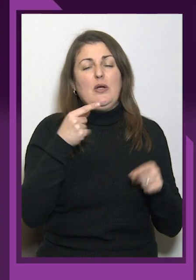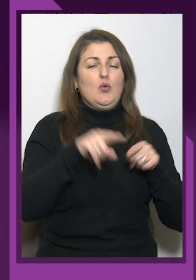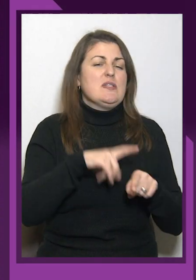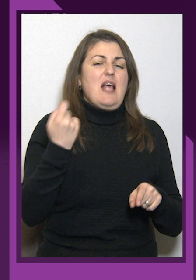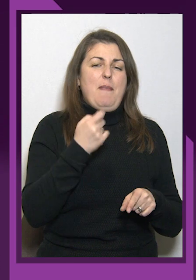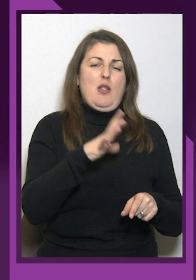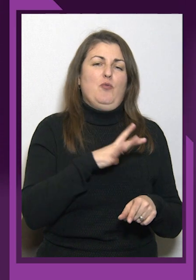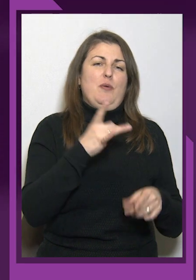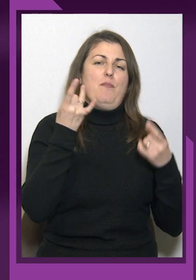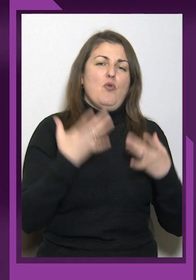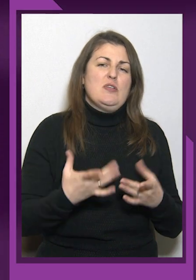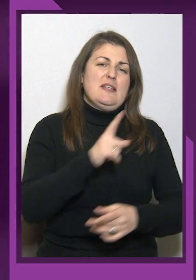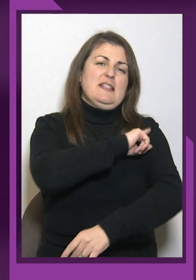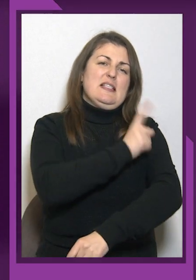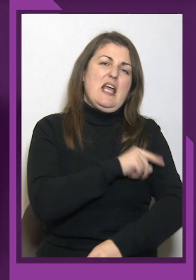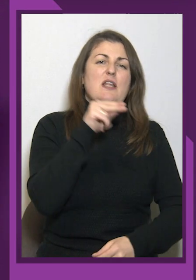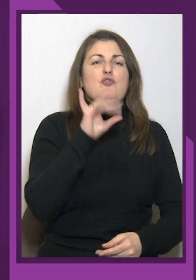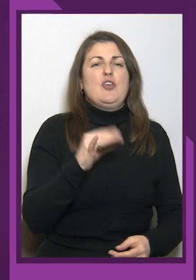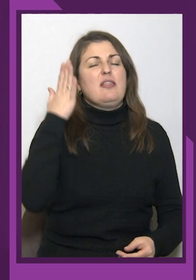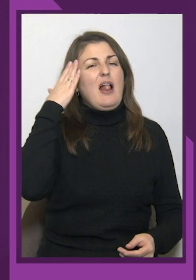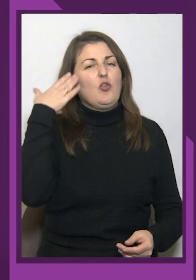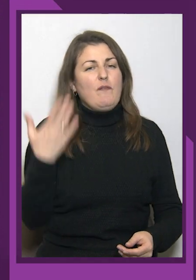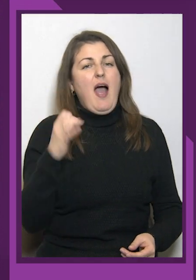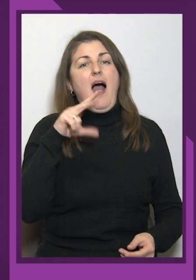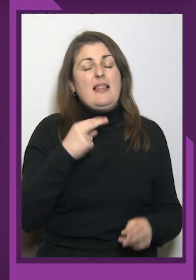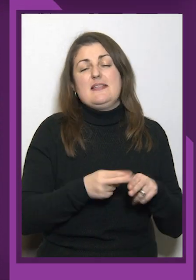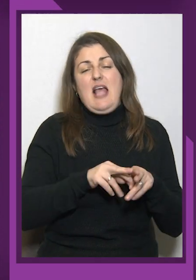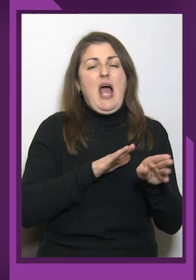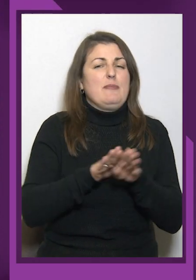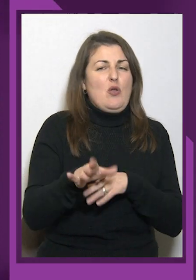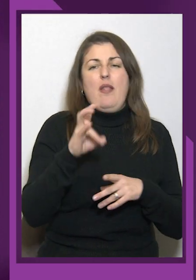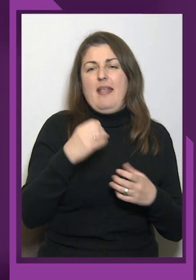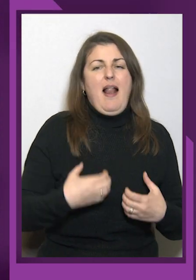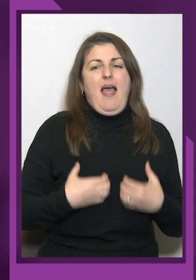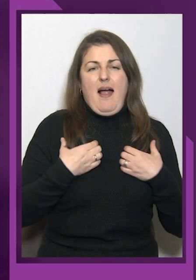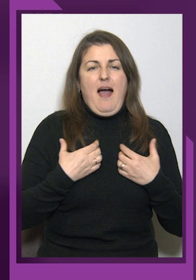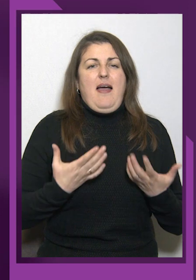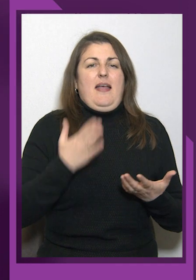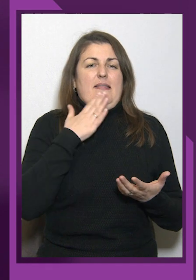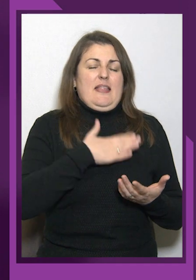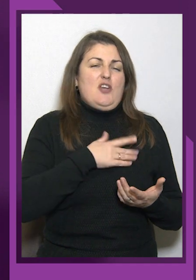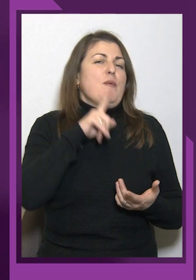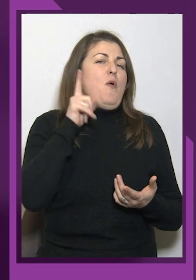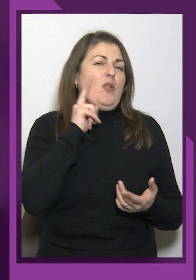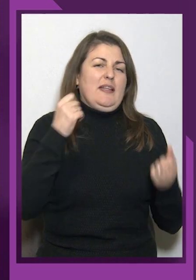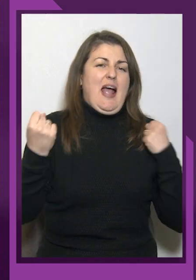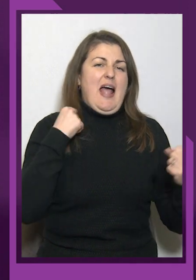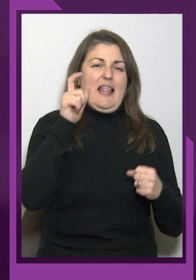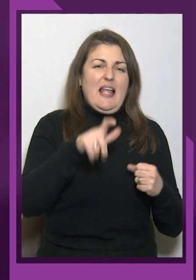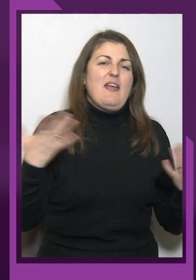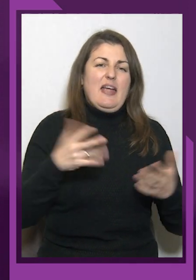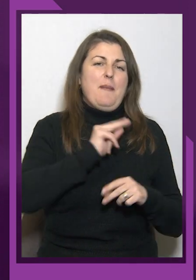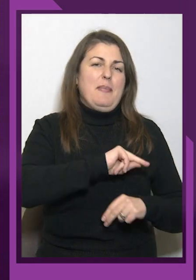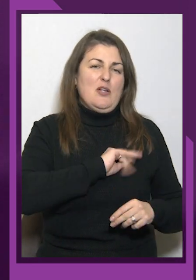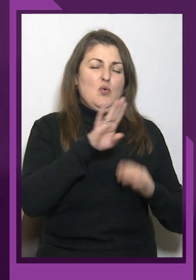замало бути просто сильним чи талановитим. Але це абсолютно не лякає наших молодих атлетів, які